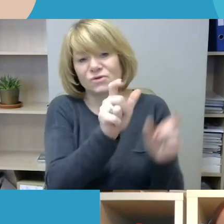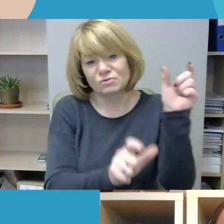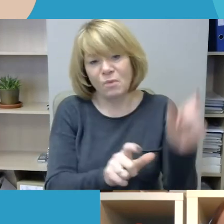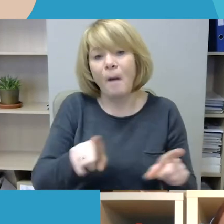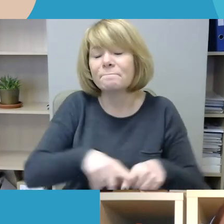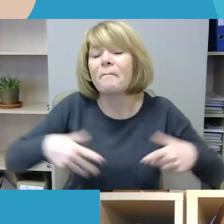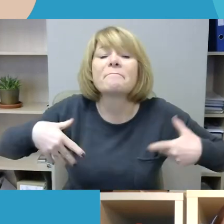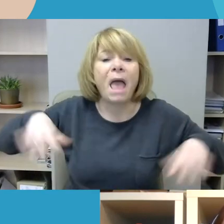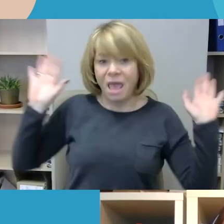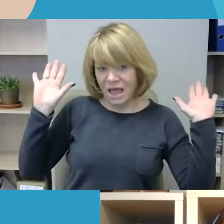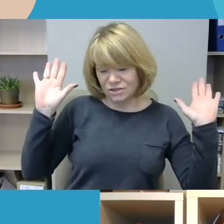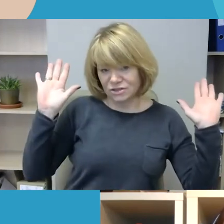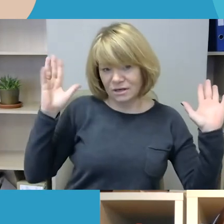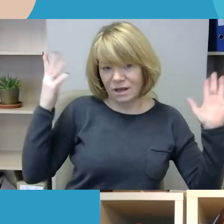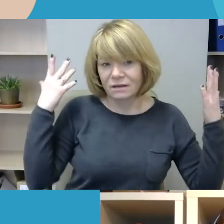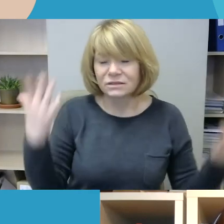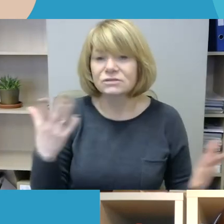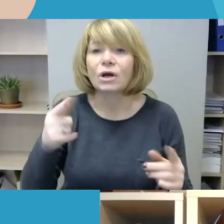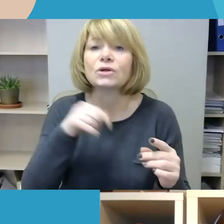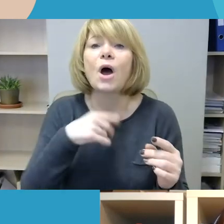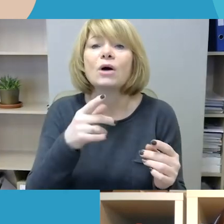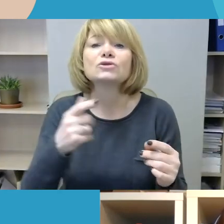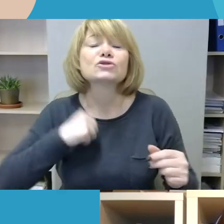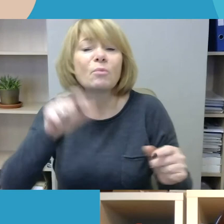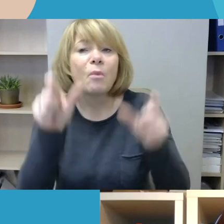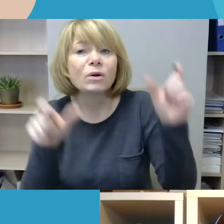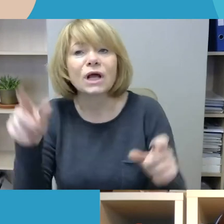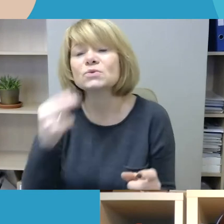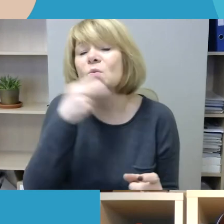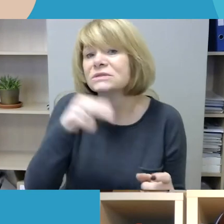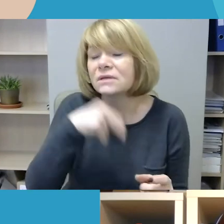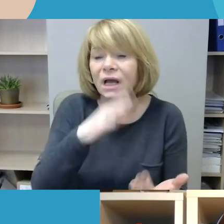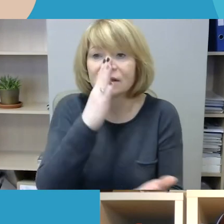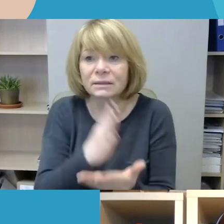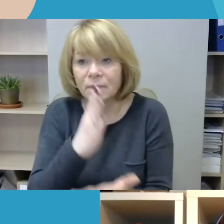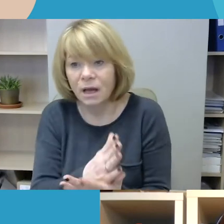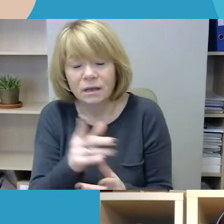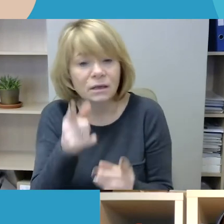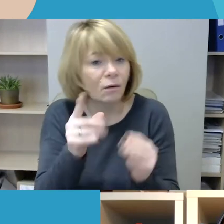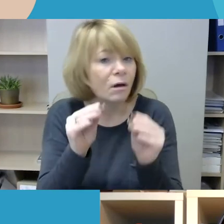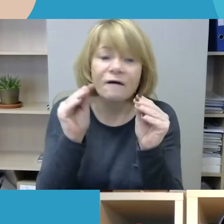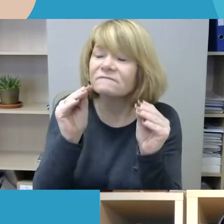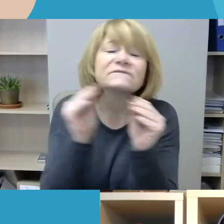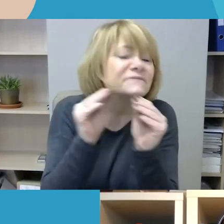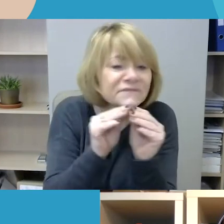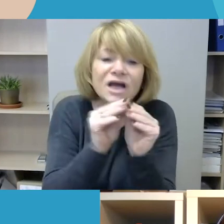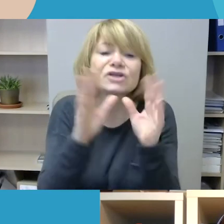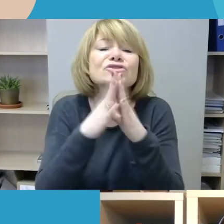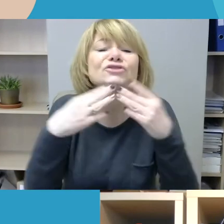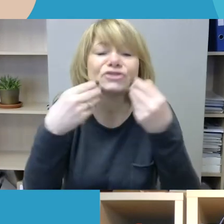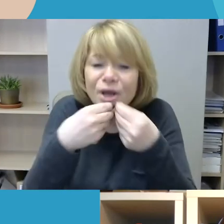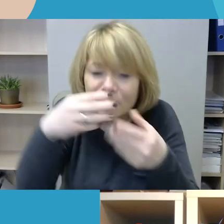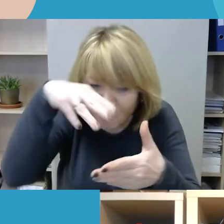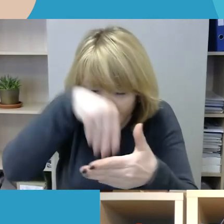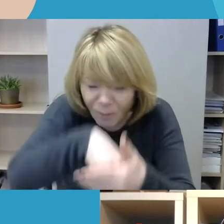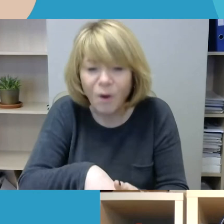bet reikia turėtų meni, kad nusikaltimai prie žmonės su negalė įvykdomi ir tose pačiose šeimuose, ir tose pačiose